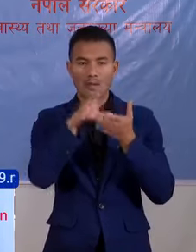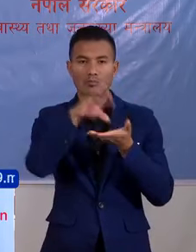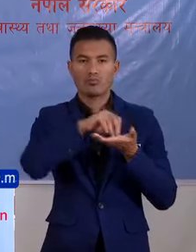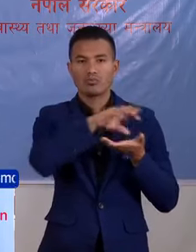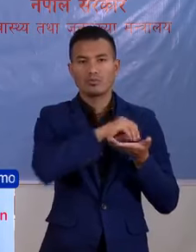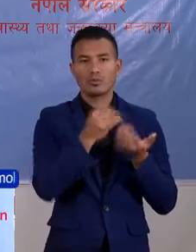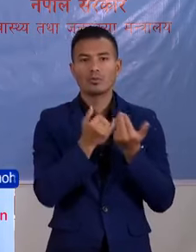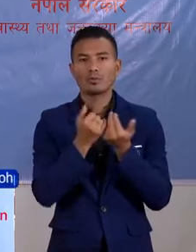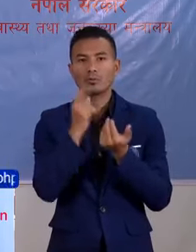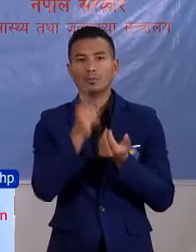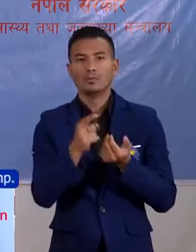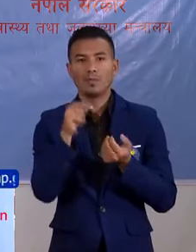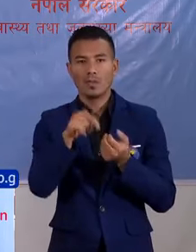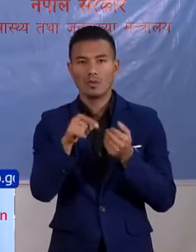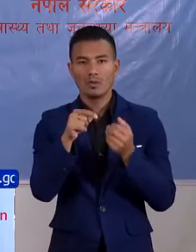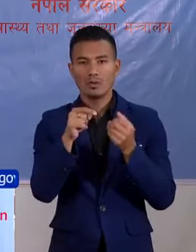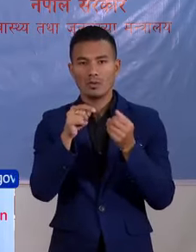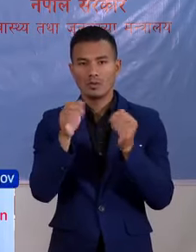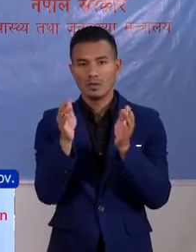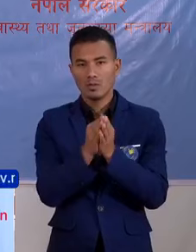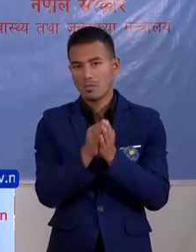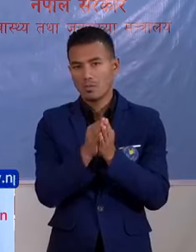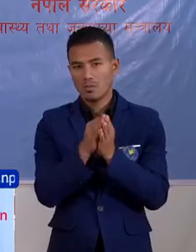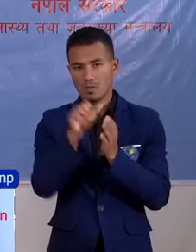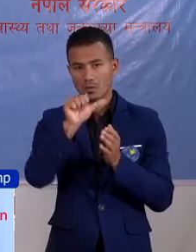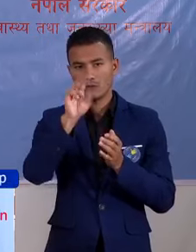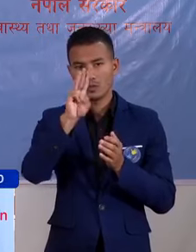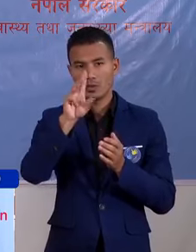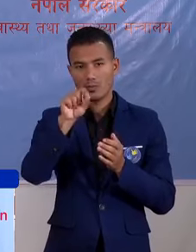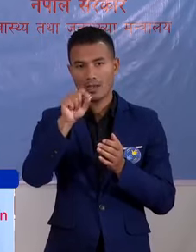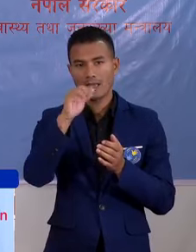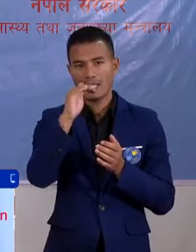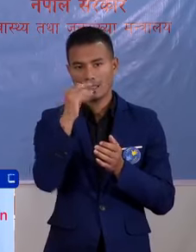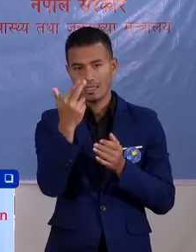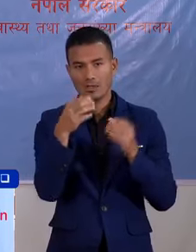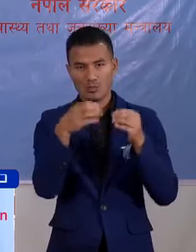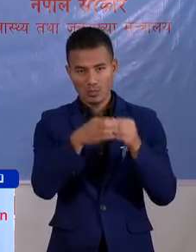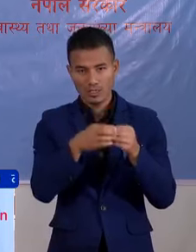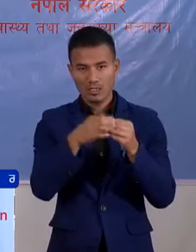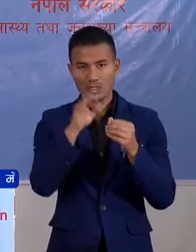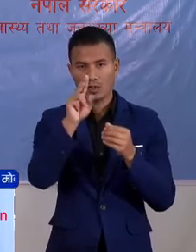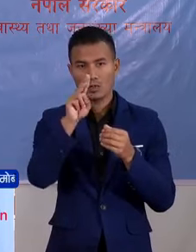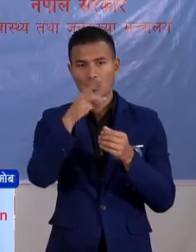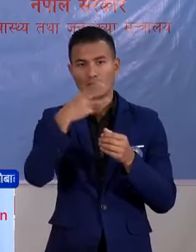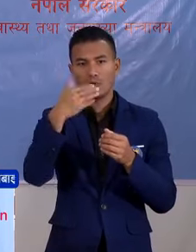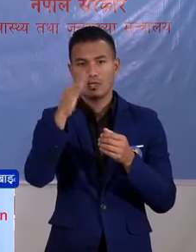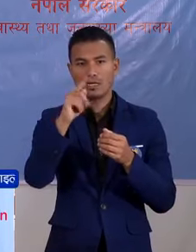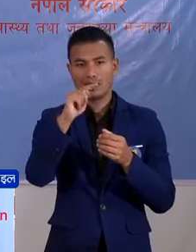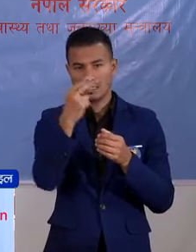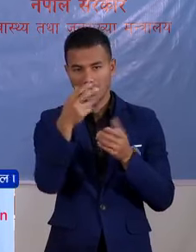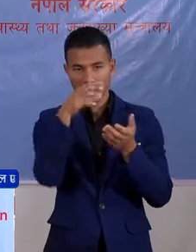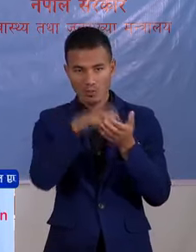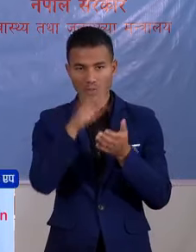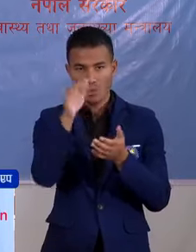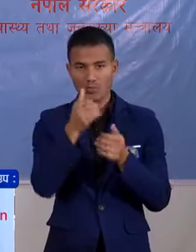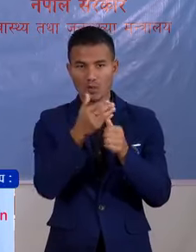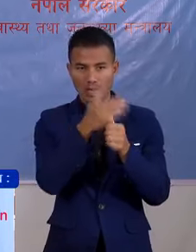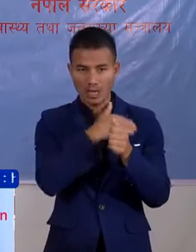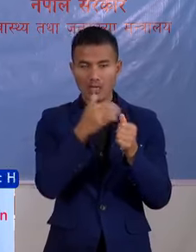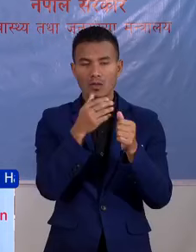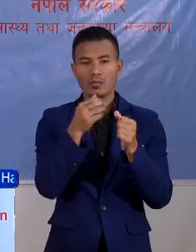यो खासकरी जमा ती टोली भुलकी मा मस्चित मा आउनु अगाडी वाहरू बसे का